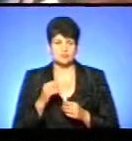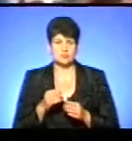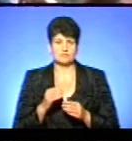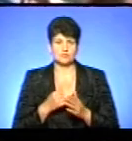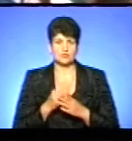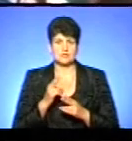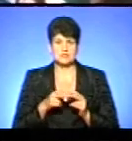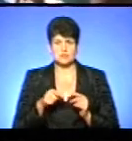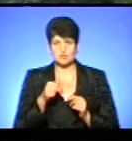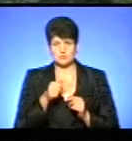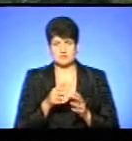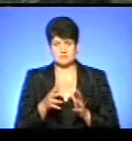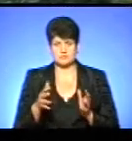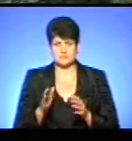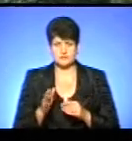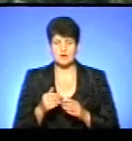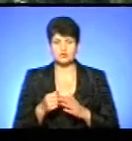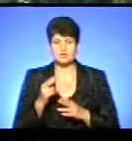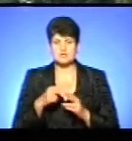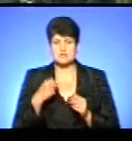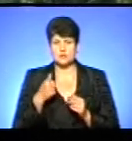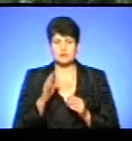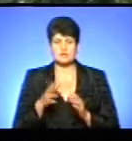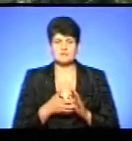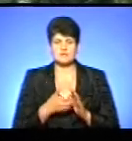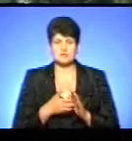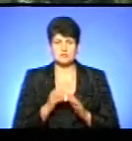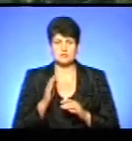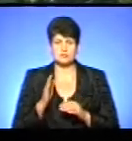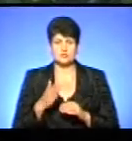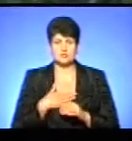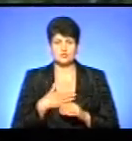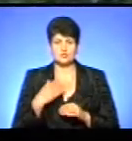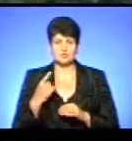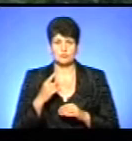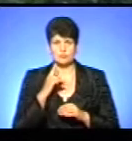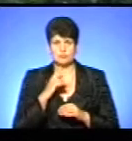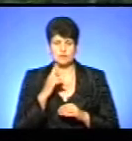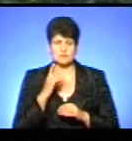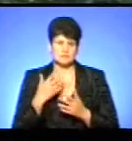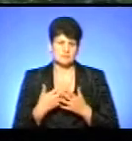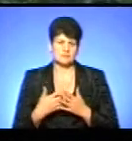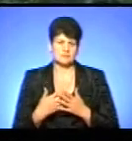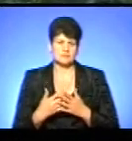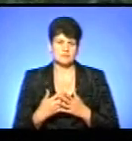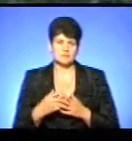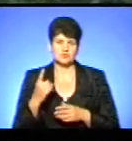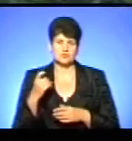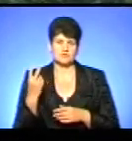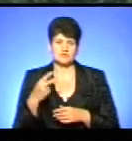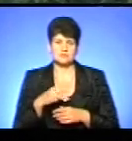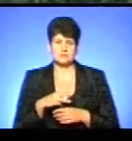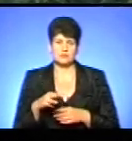кінця цього місця може і виросте. А взагалі до кінця року нам не буде вистачати на нашу область, поки що, за прогнозами, близько 120